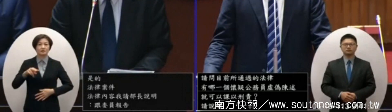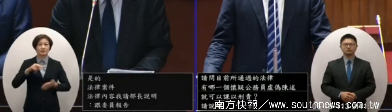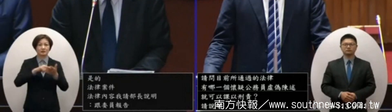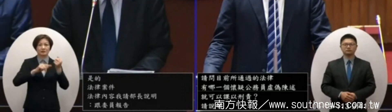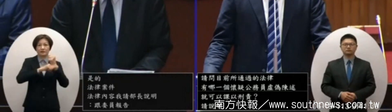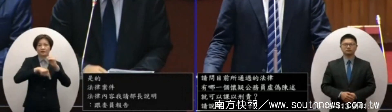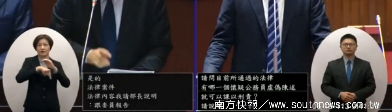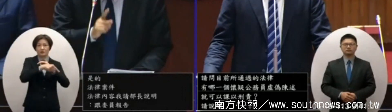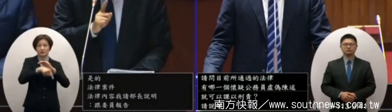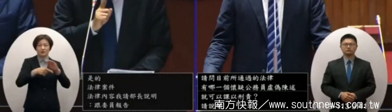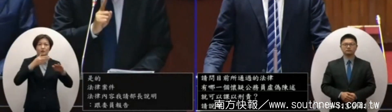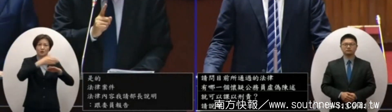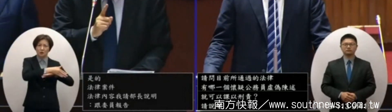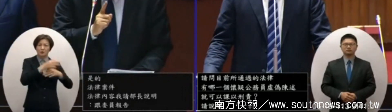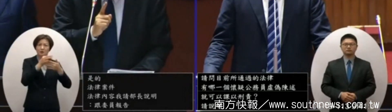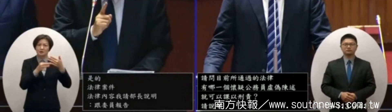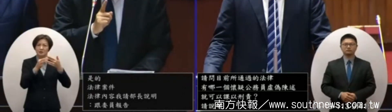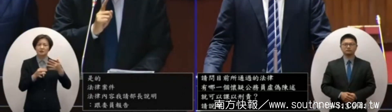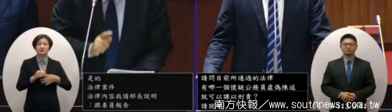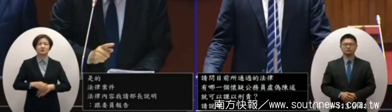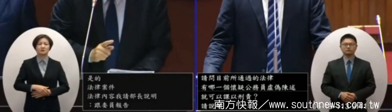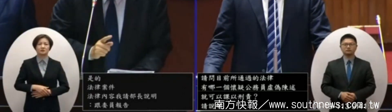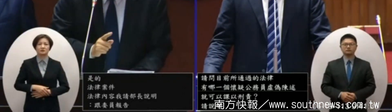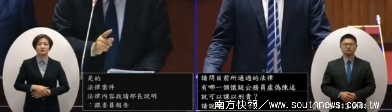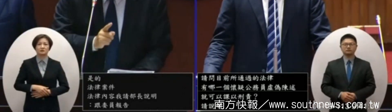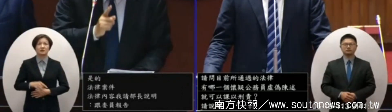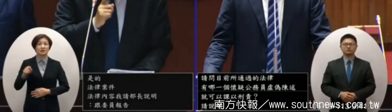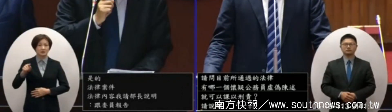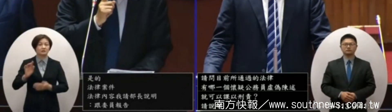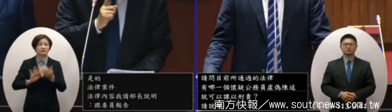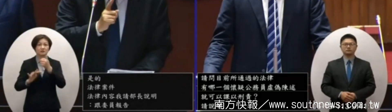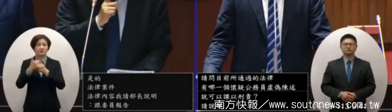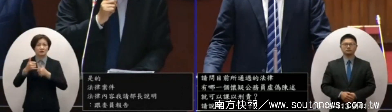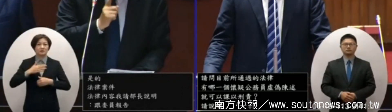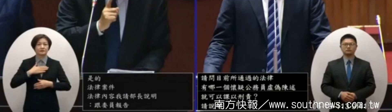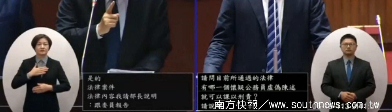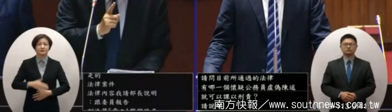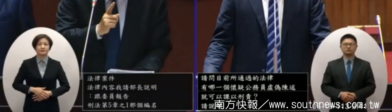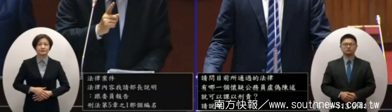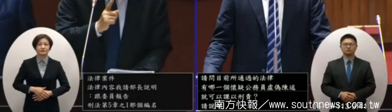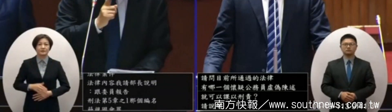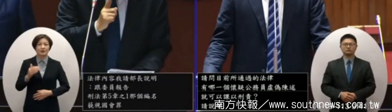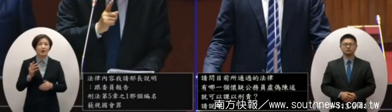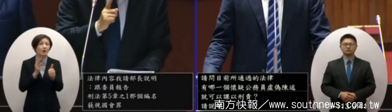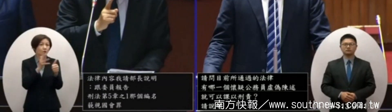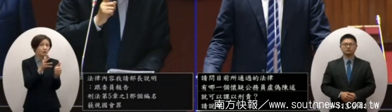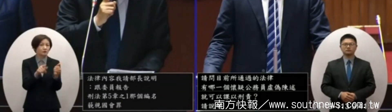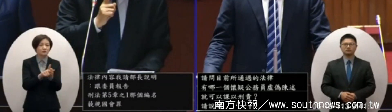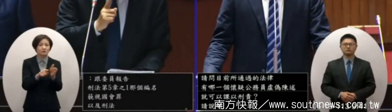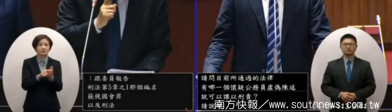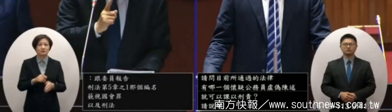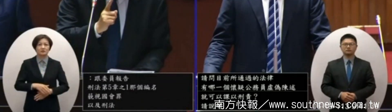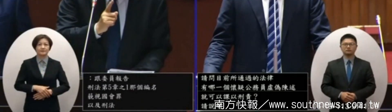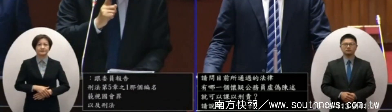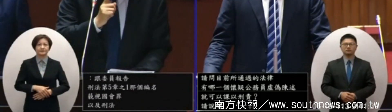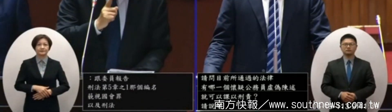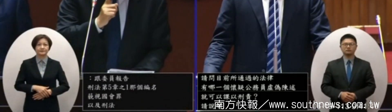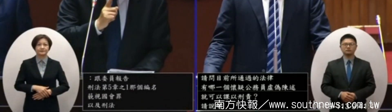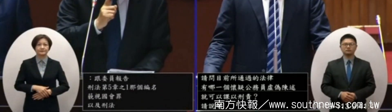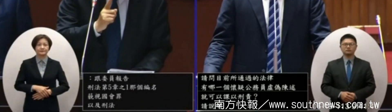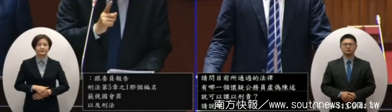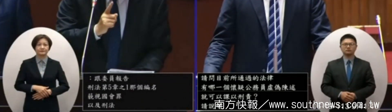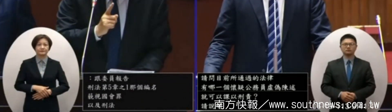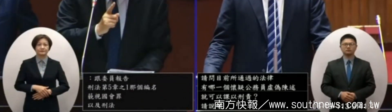過的這些條文這個這個是委員知道這個質詢質詢質詢